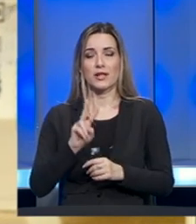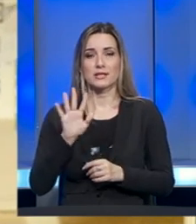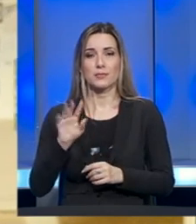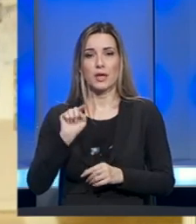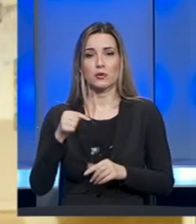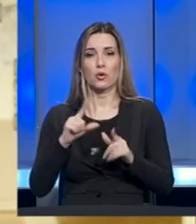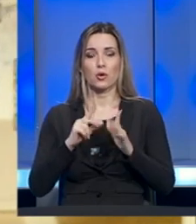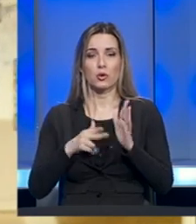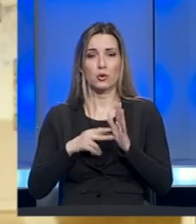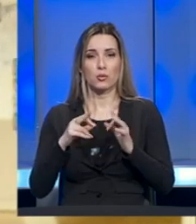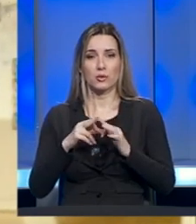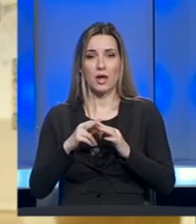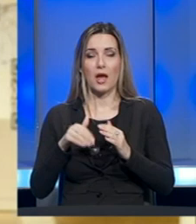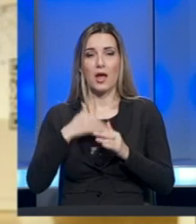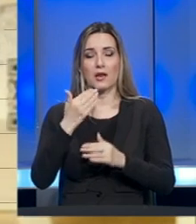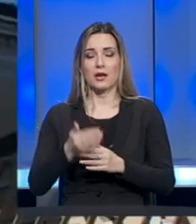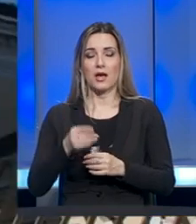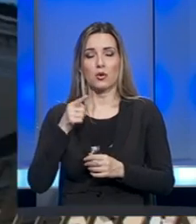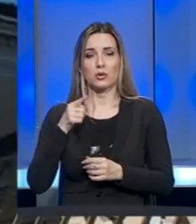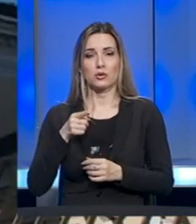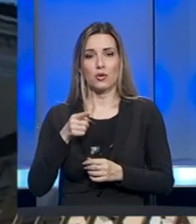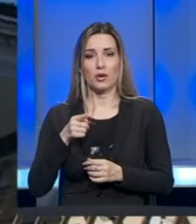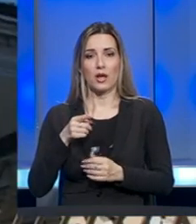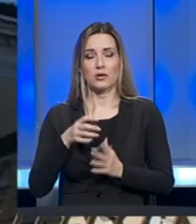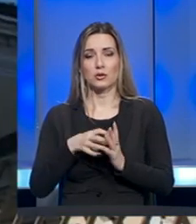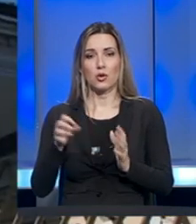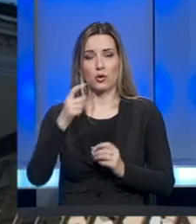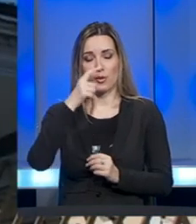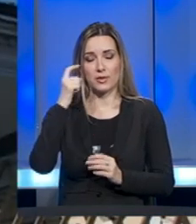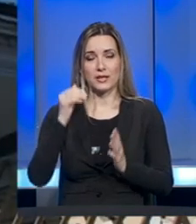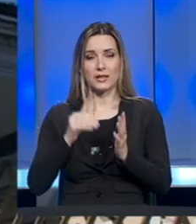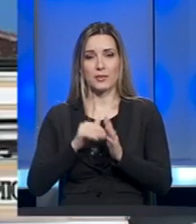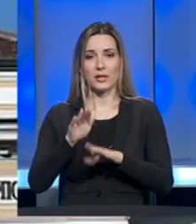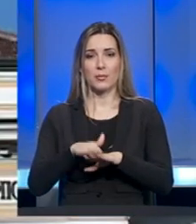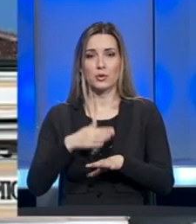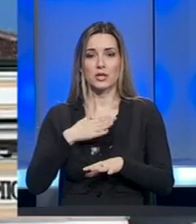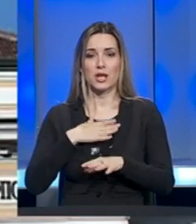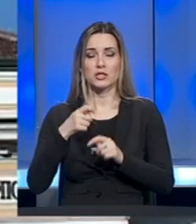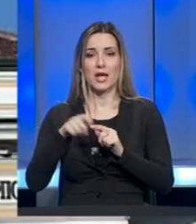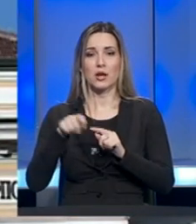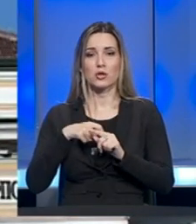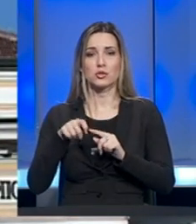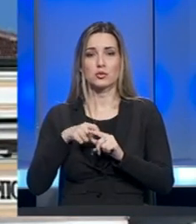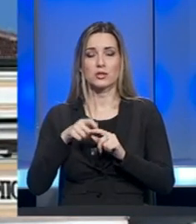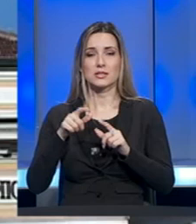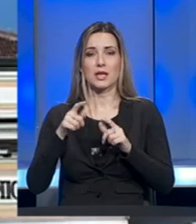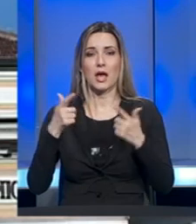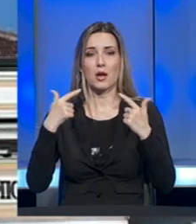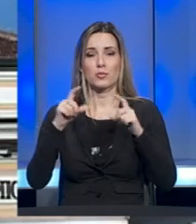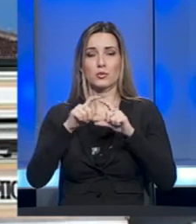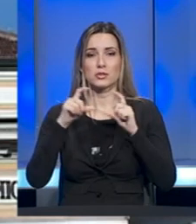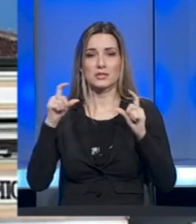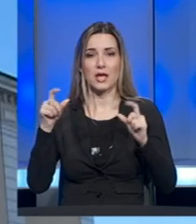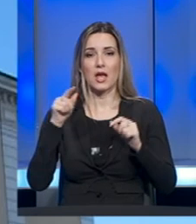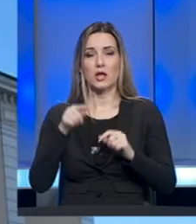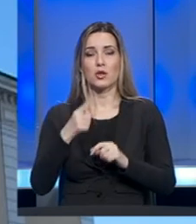juna, a nakon toga tokom ljeta treba da počne i naša rekonstrukcija muzeja, to